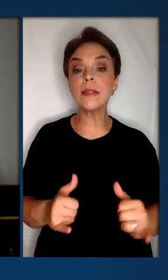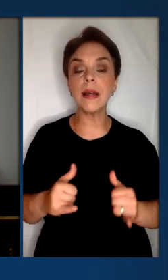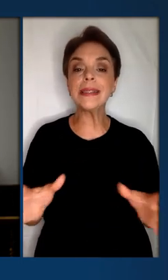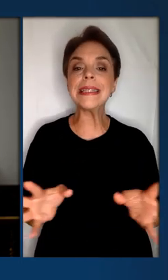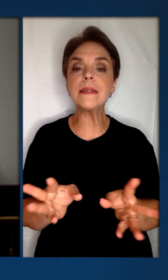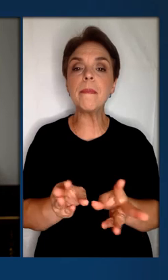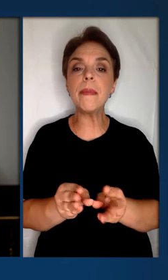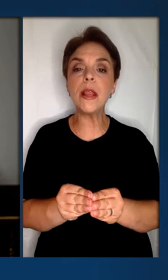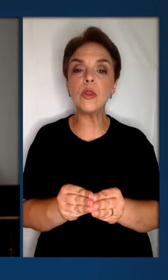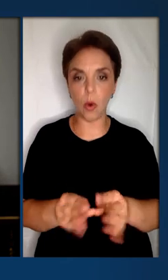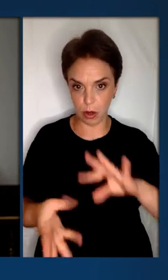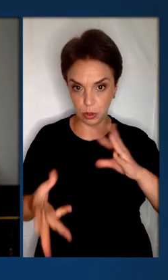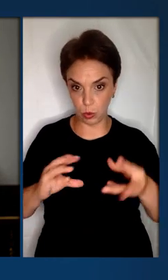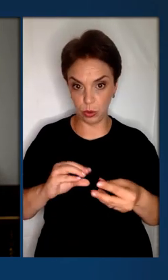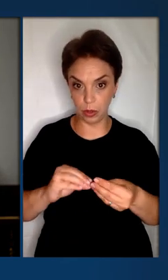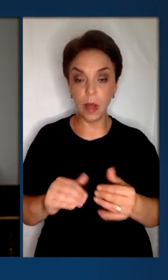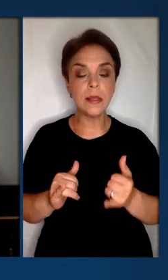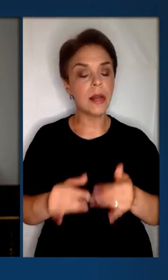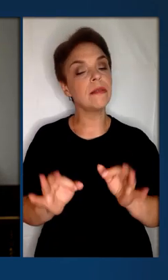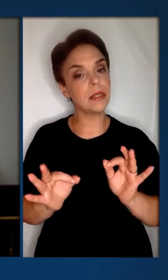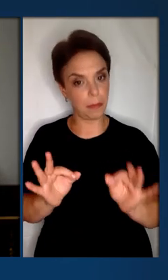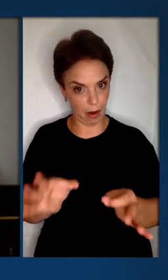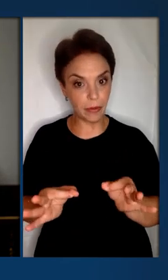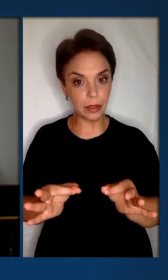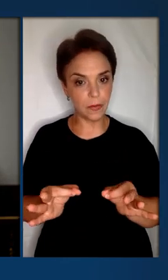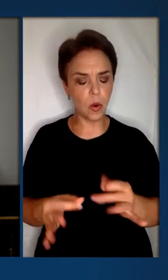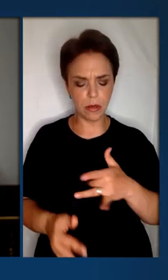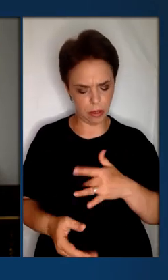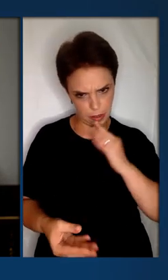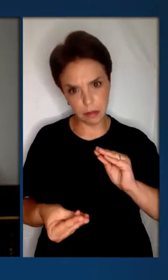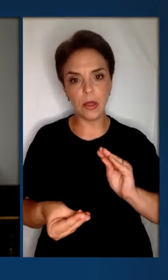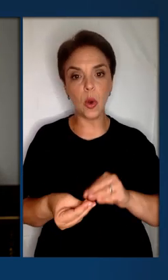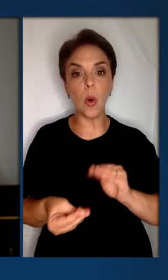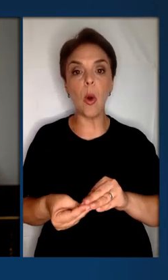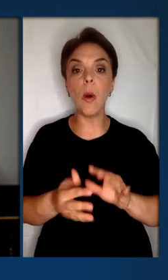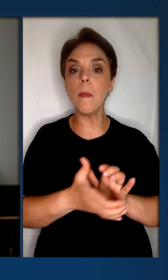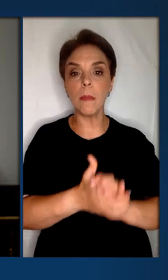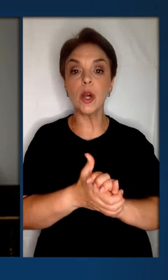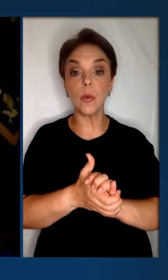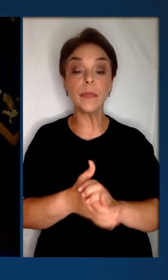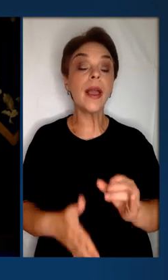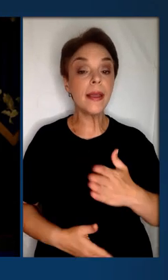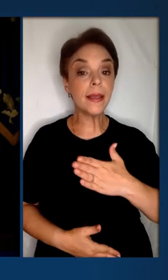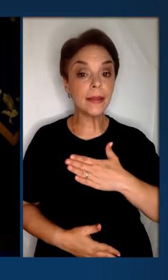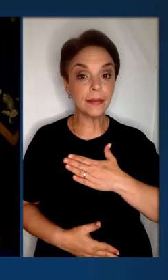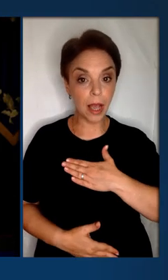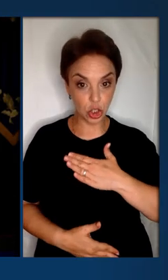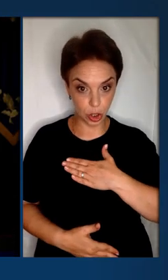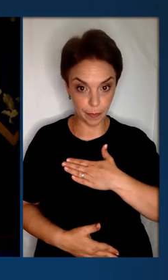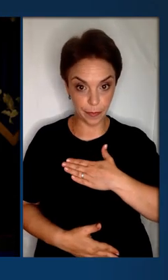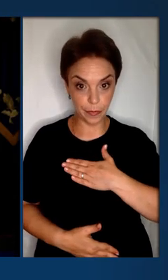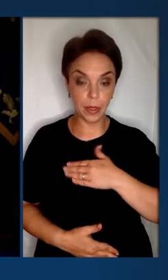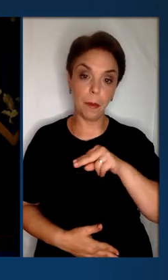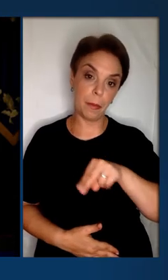можливості заради спільного результату. Заради справедливого та стійкого миру. І наше